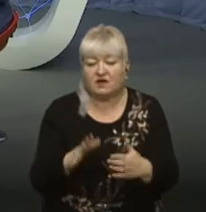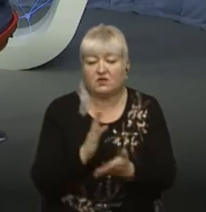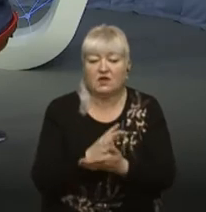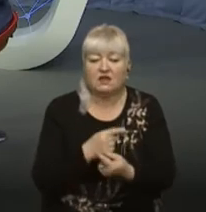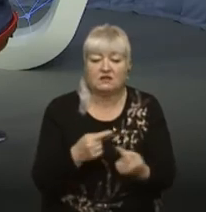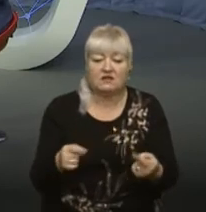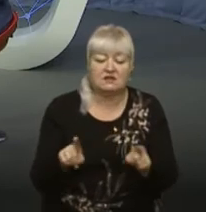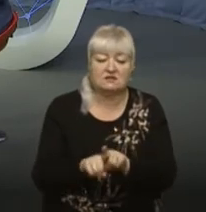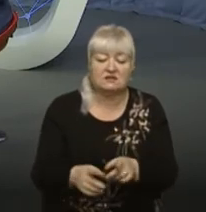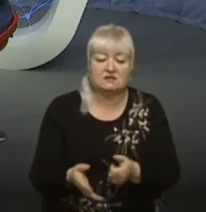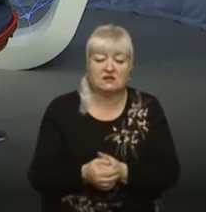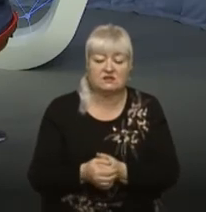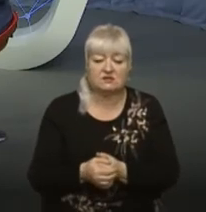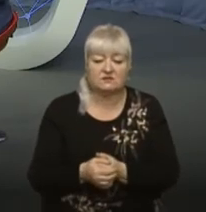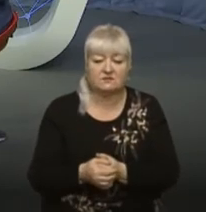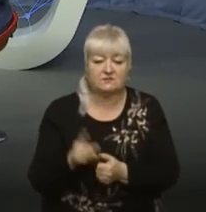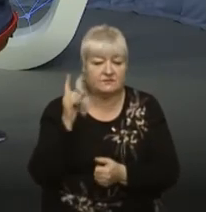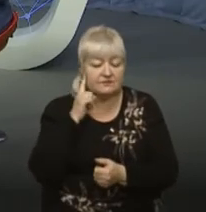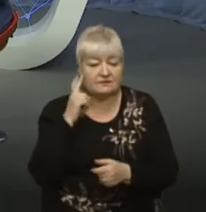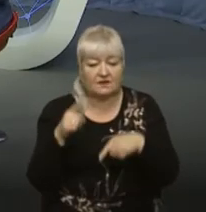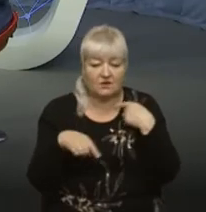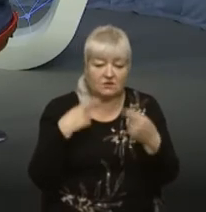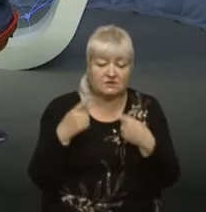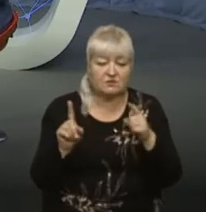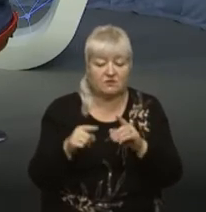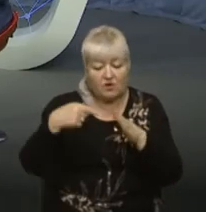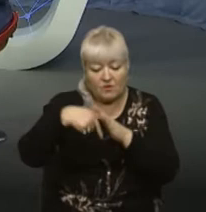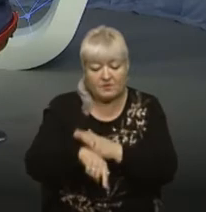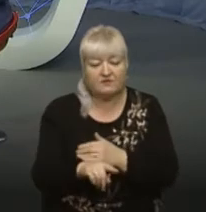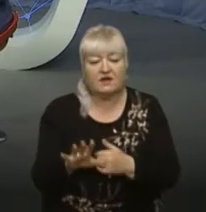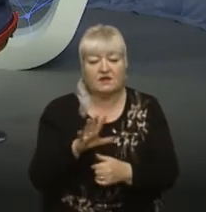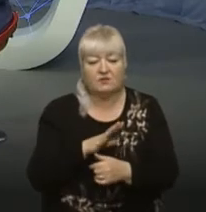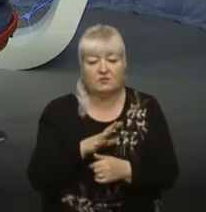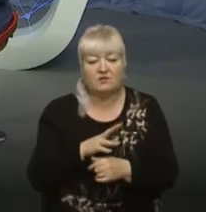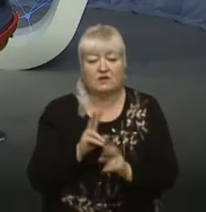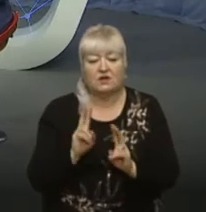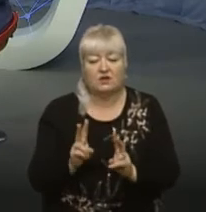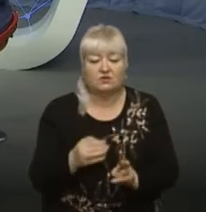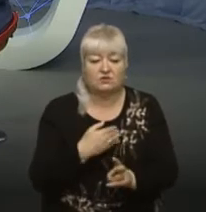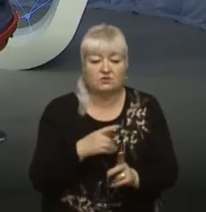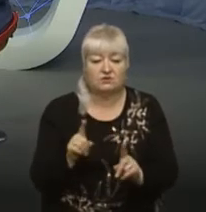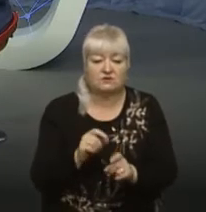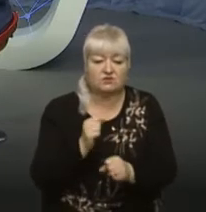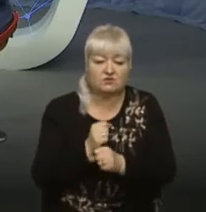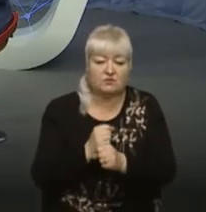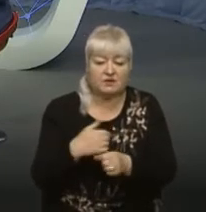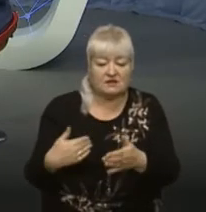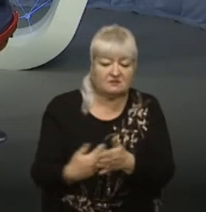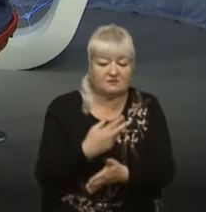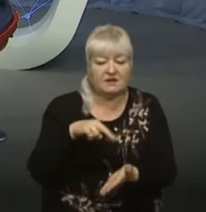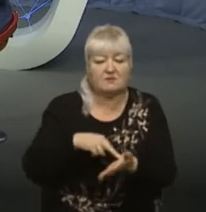теж, є чутки, є розмови, що також були в підвалі, хтось мав намір створювати певні пральні, перепланування.